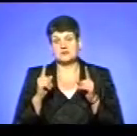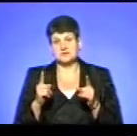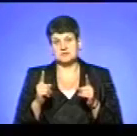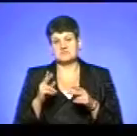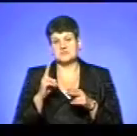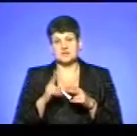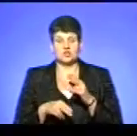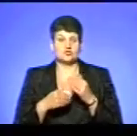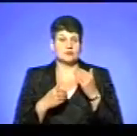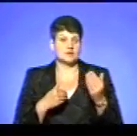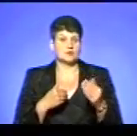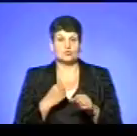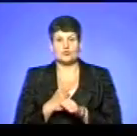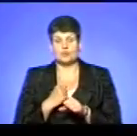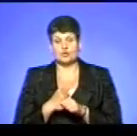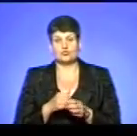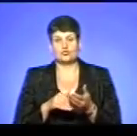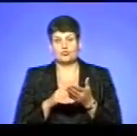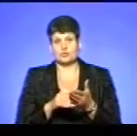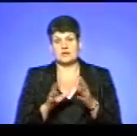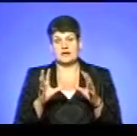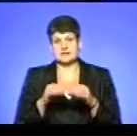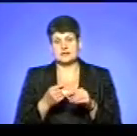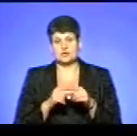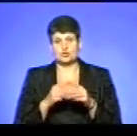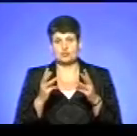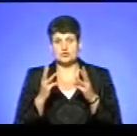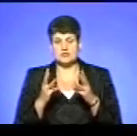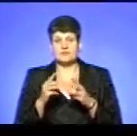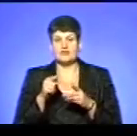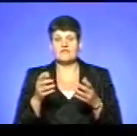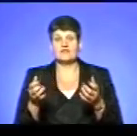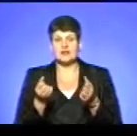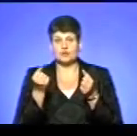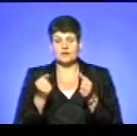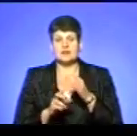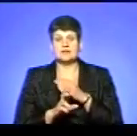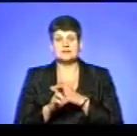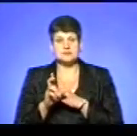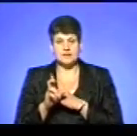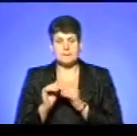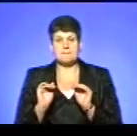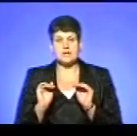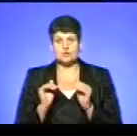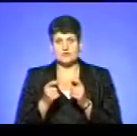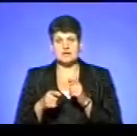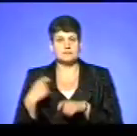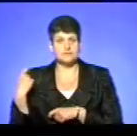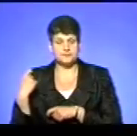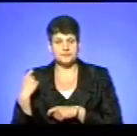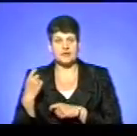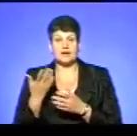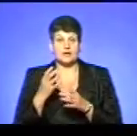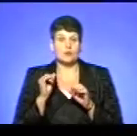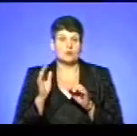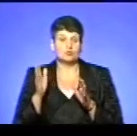завершили їхню роботу, допомогли гасити цю пожежу. Тим самим врятували сам храм, мінімізували збитки, які